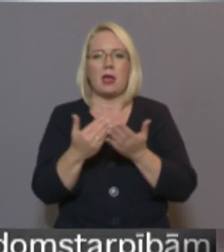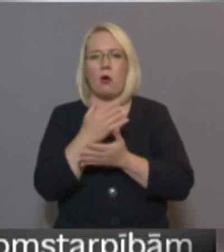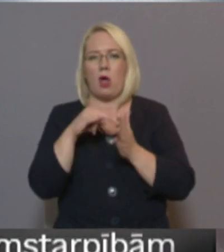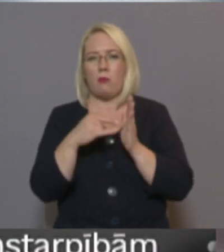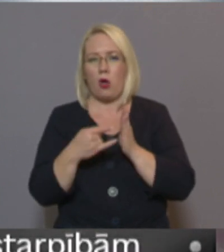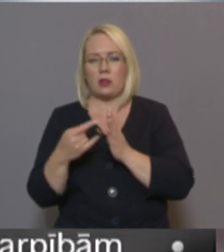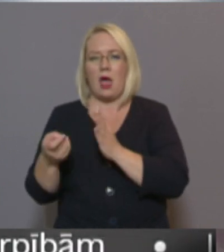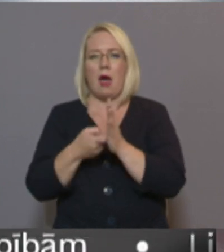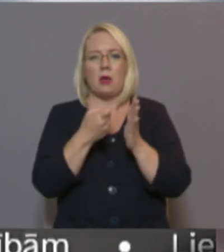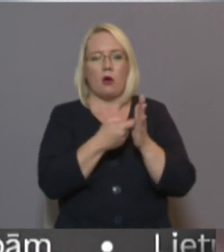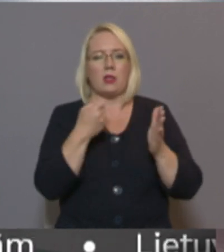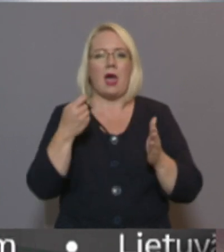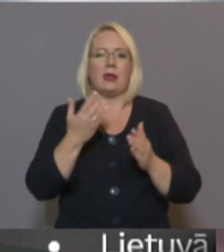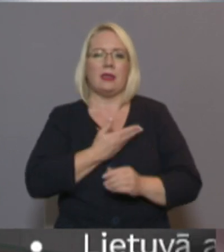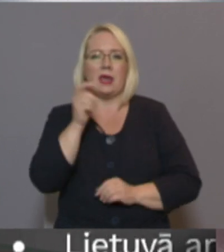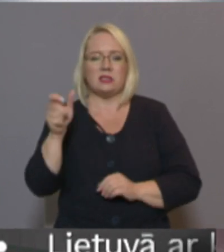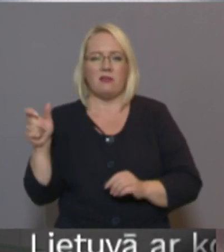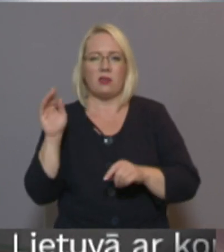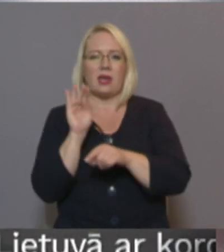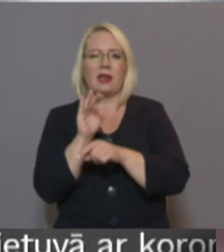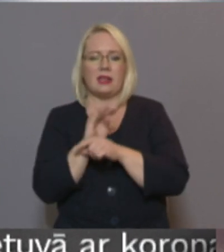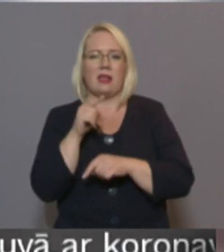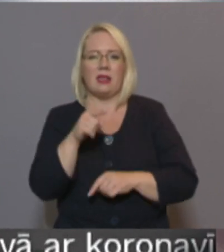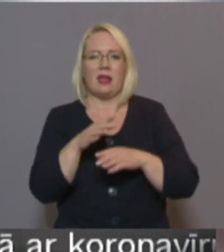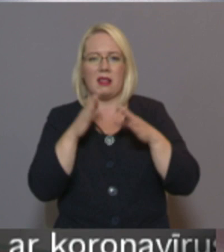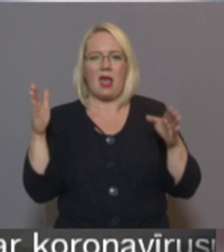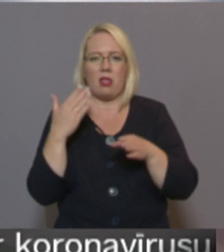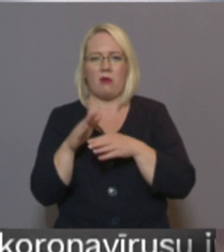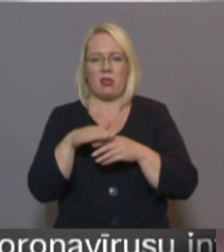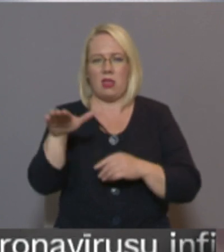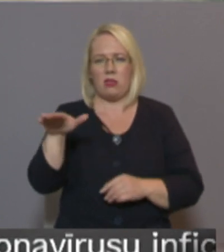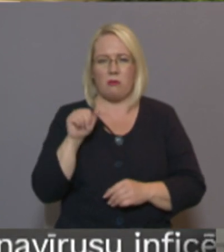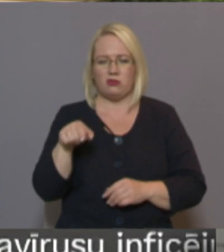Aptaujātie grobiņnieki kritizē tik liela aizņēmumu ņemšanu šim mērķim.